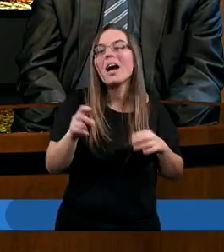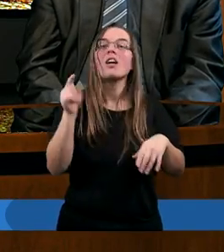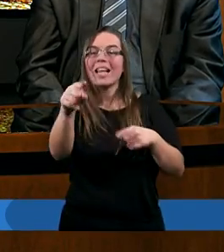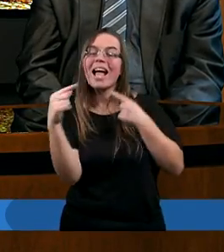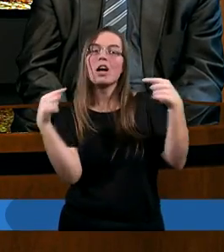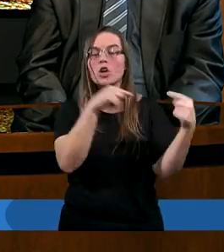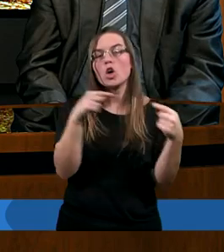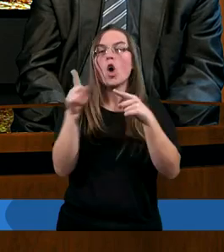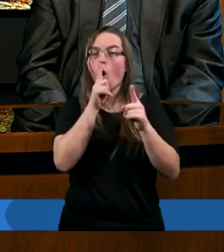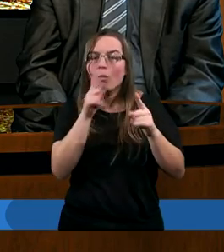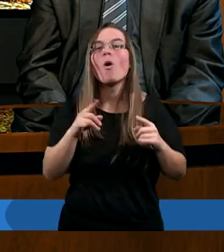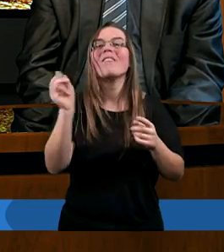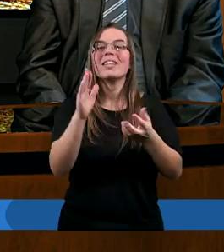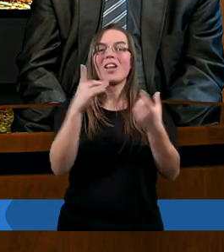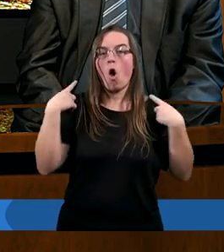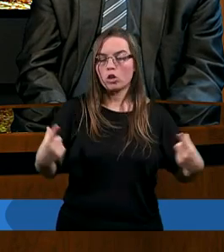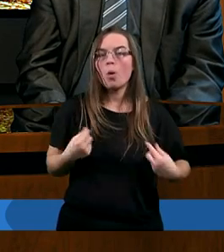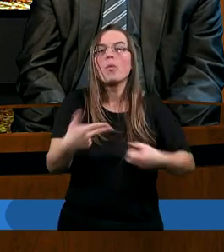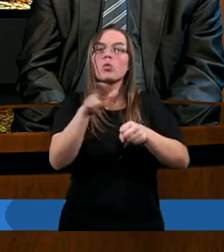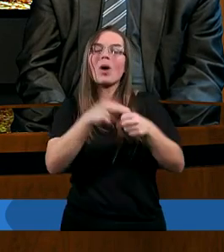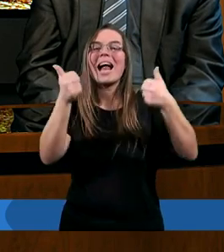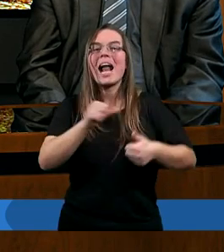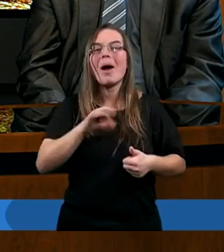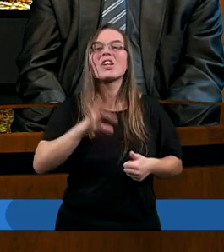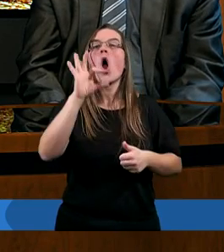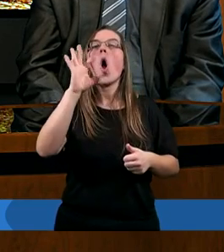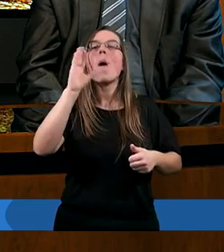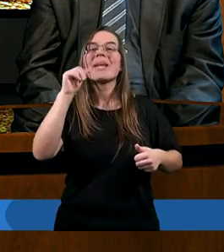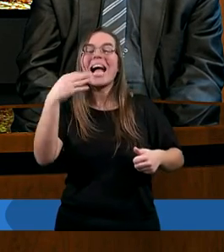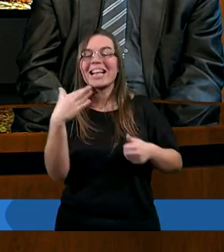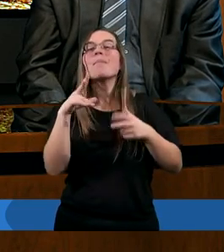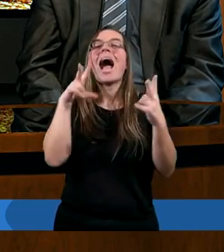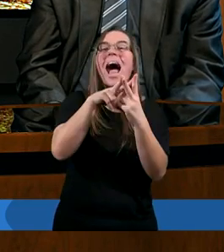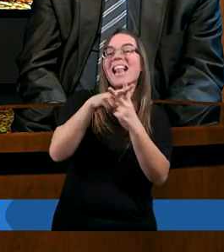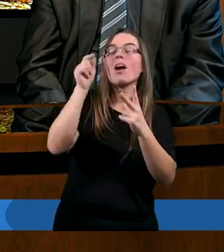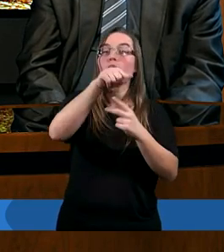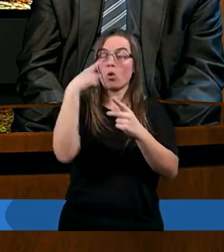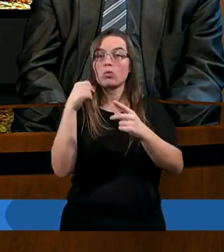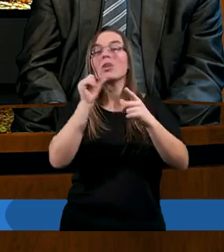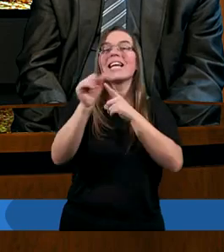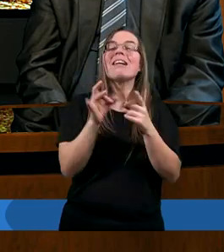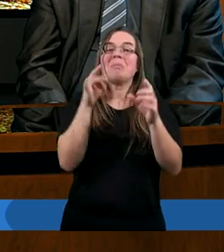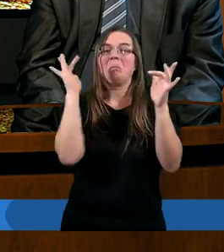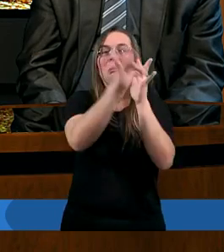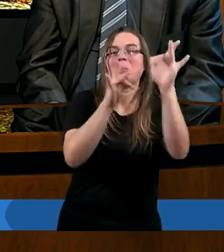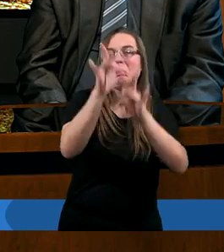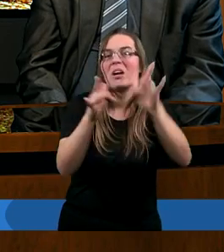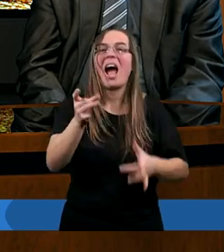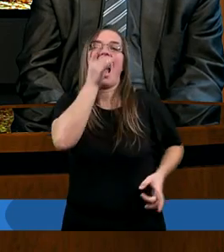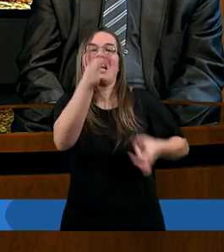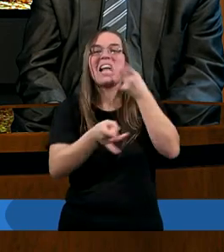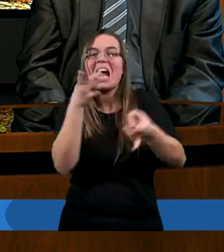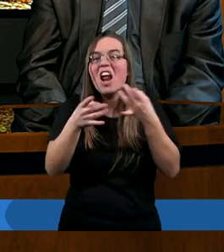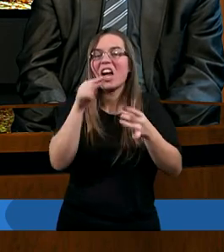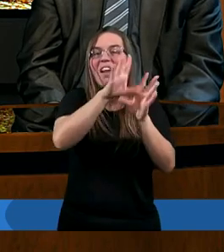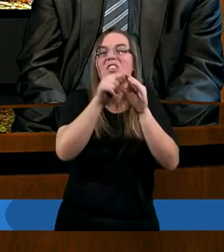rozmowy z osobą, która stała się obiektem ataków, oskarżeń ze strony innych osób,